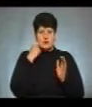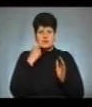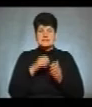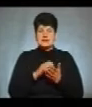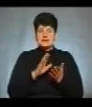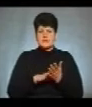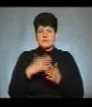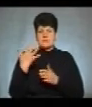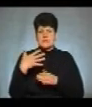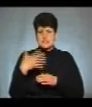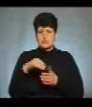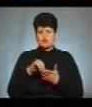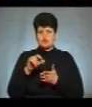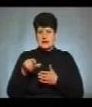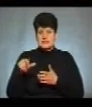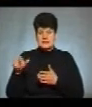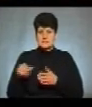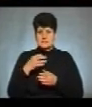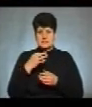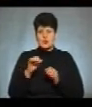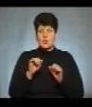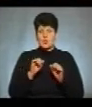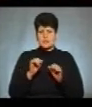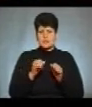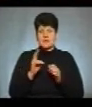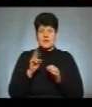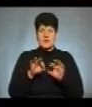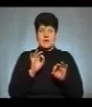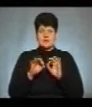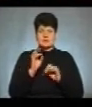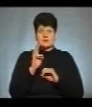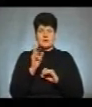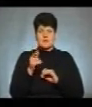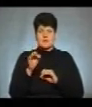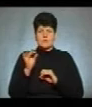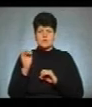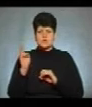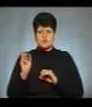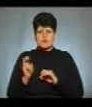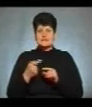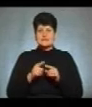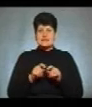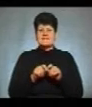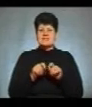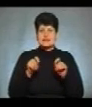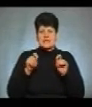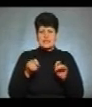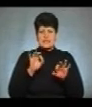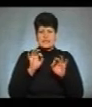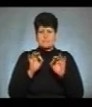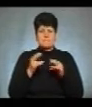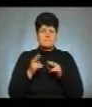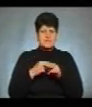Зареєструвалися 50 учасників, повідомила координатор кастингу Наталія Орешак. Це відкритий кастинг без